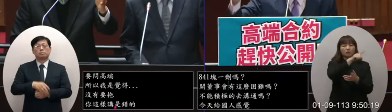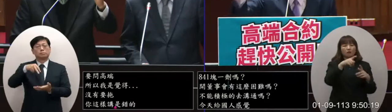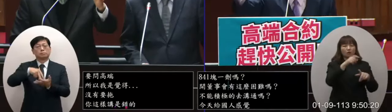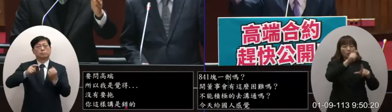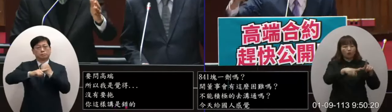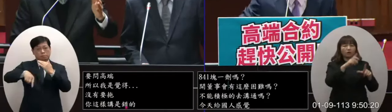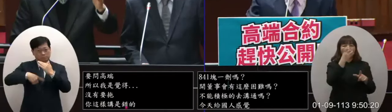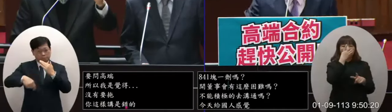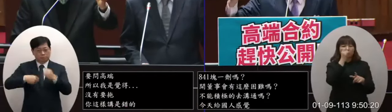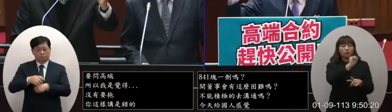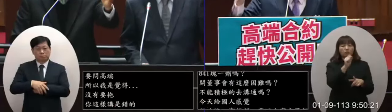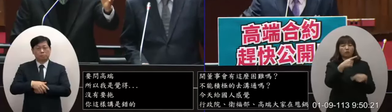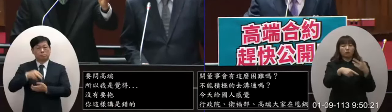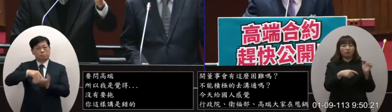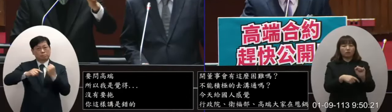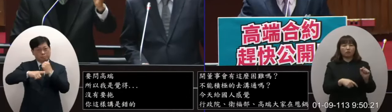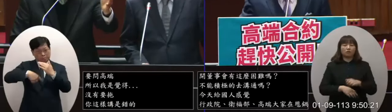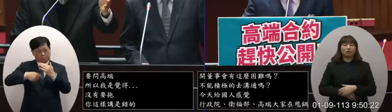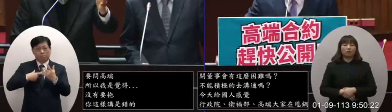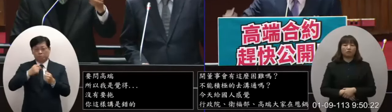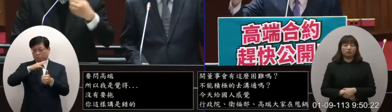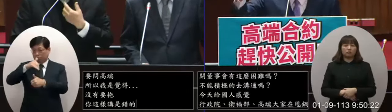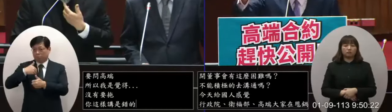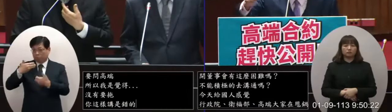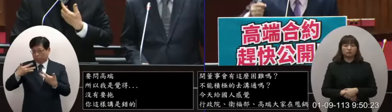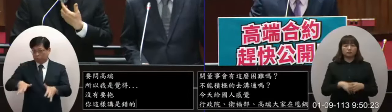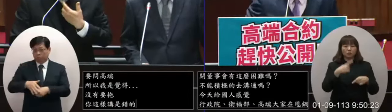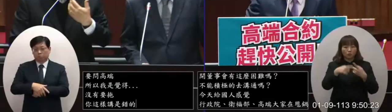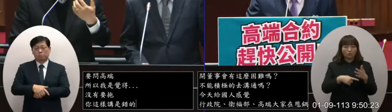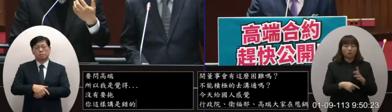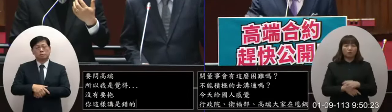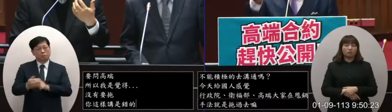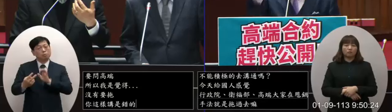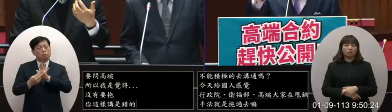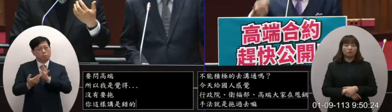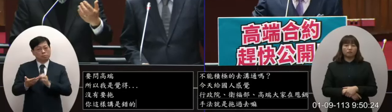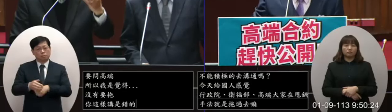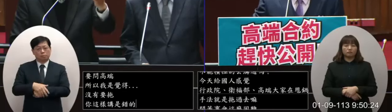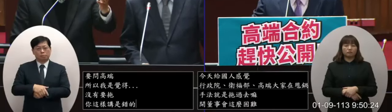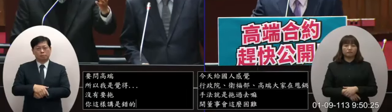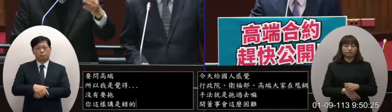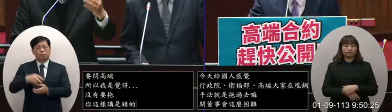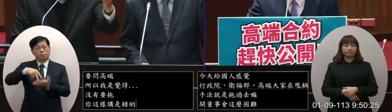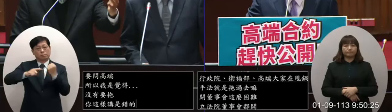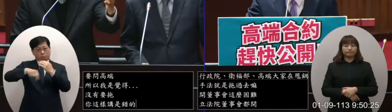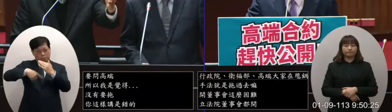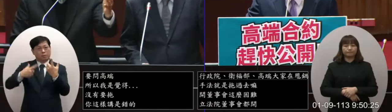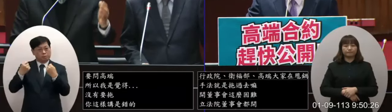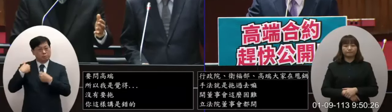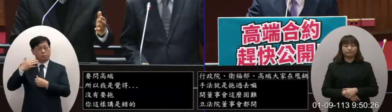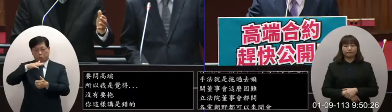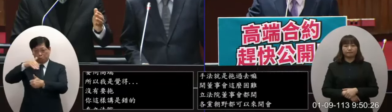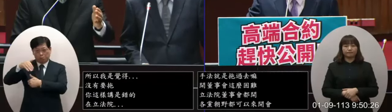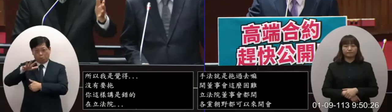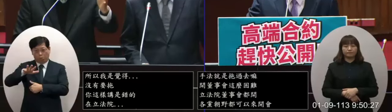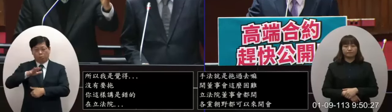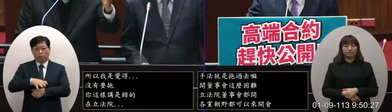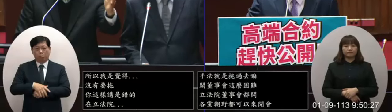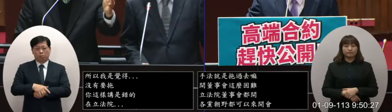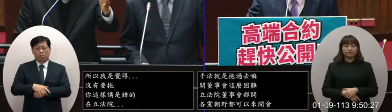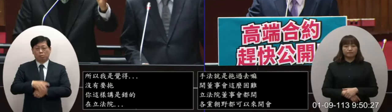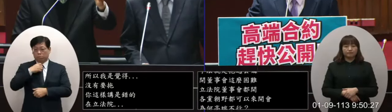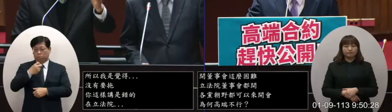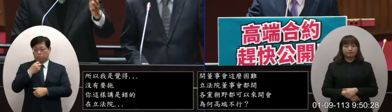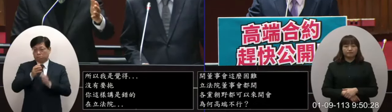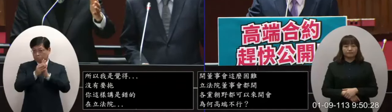為什麼高端不行立法院也召開過為什麼要給我講話嘛好立法院也召開了這一個